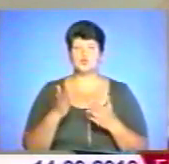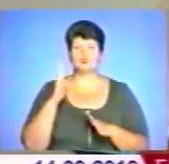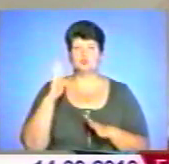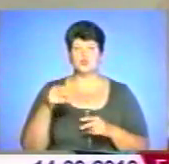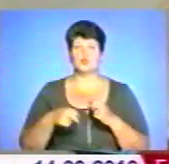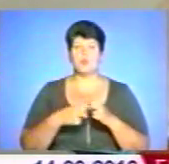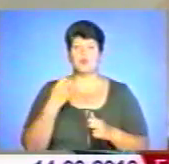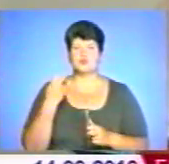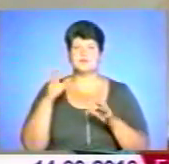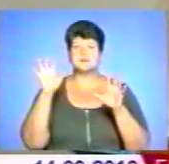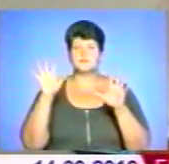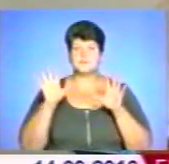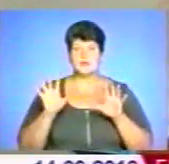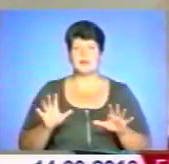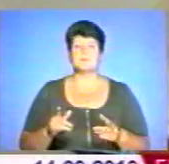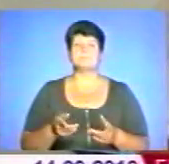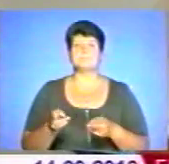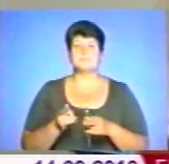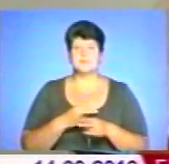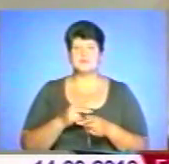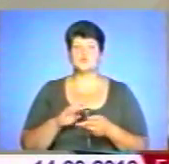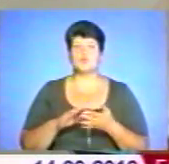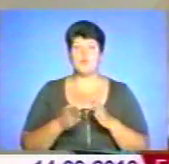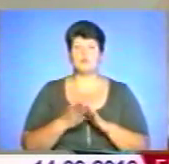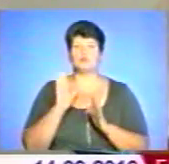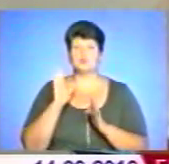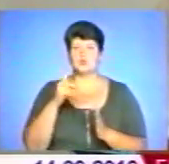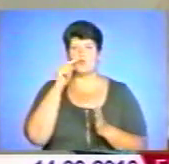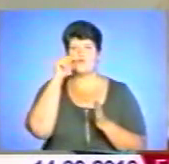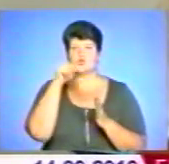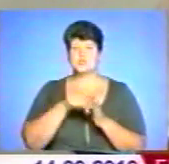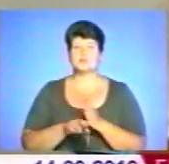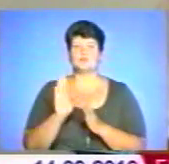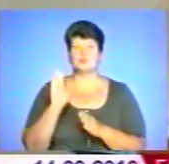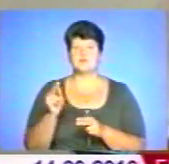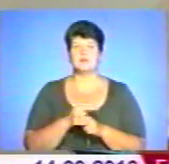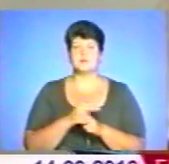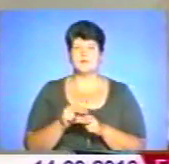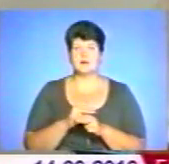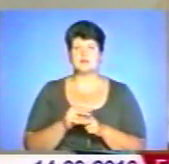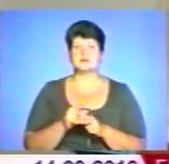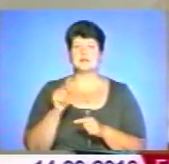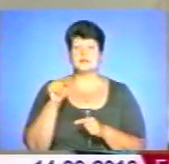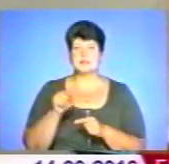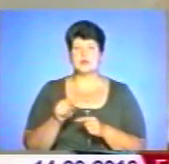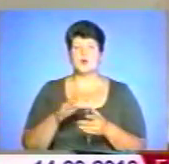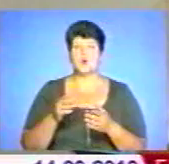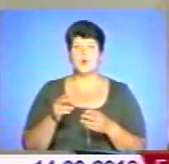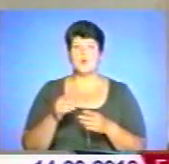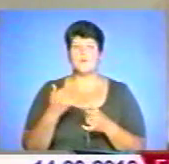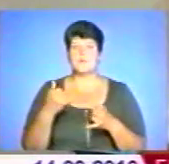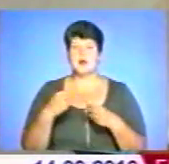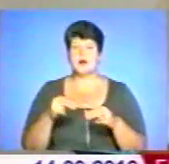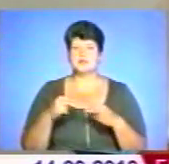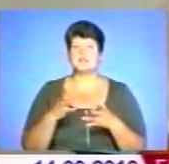конкуренційного законодавства, безперечно, що ми будемо втручатися і будемо управляти тих операторів, які себе ведуть на